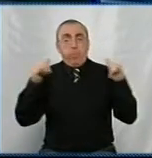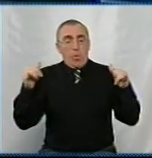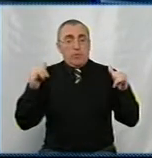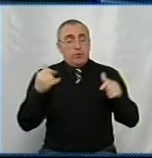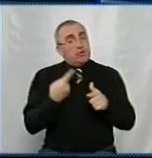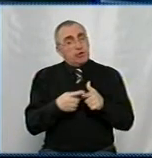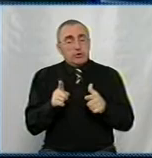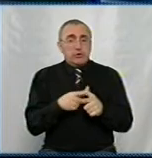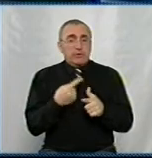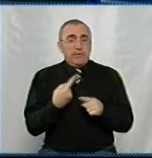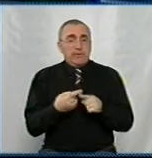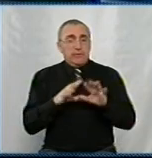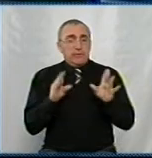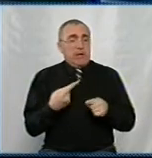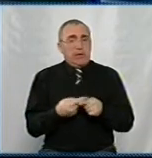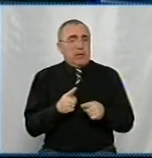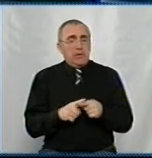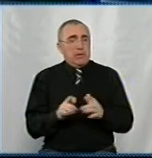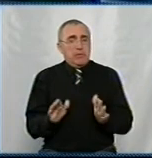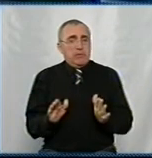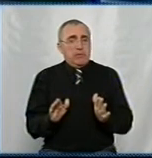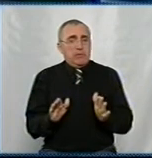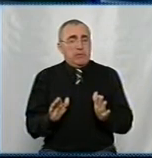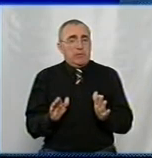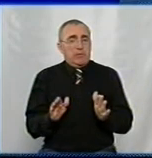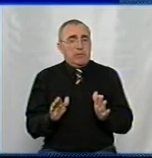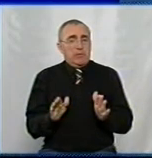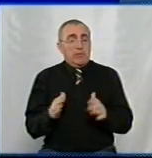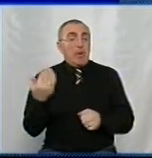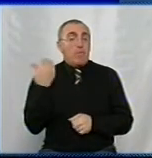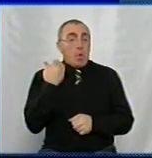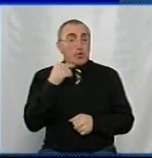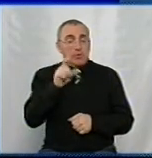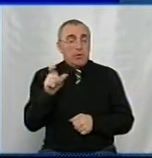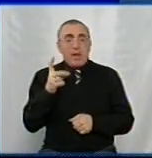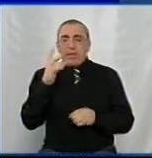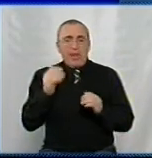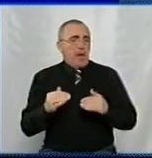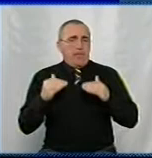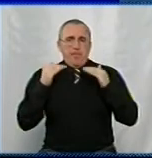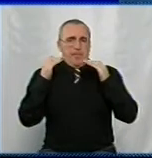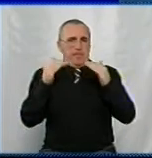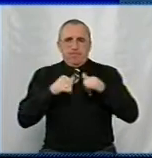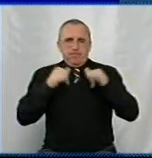таки... Чи все ж таки... Боржників не підвищиться.